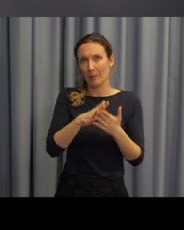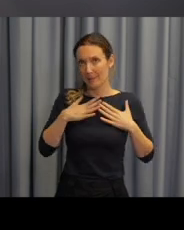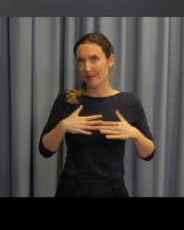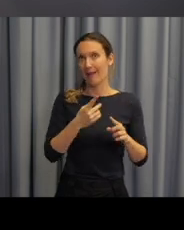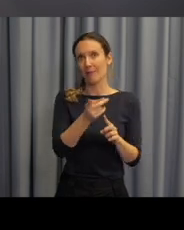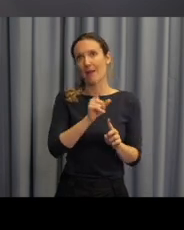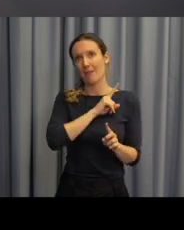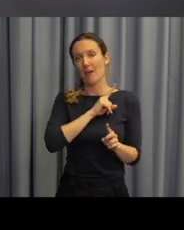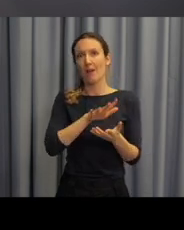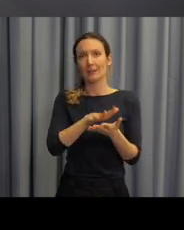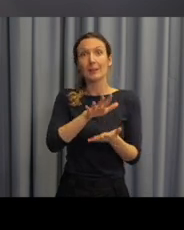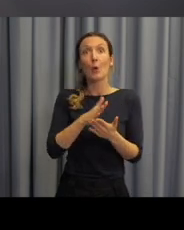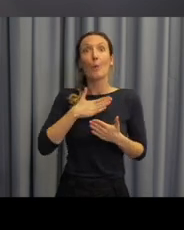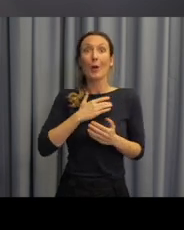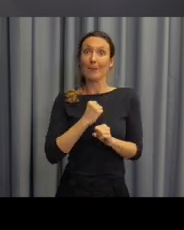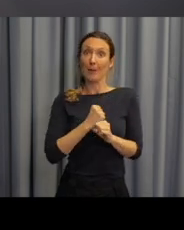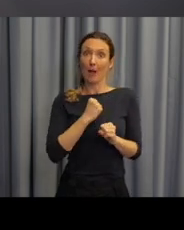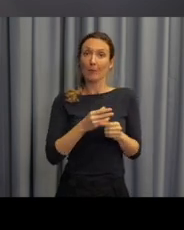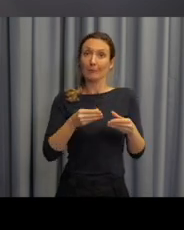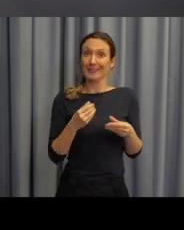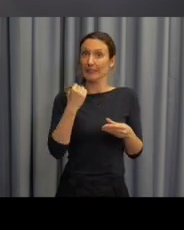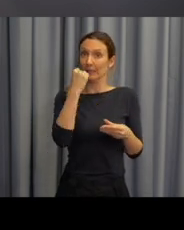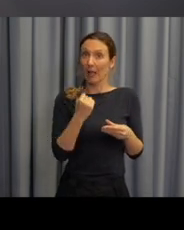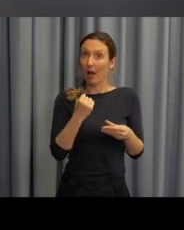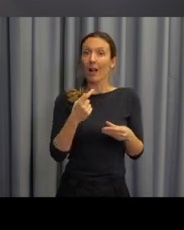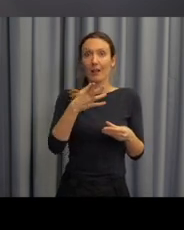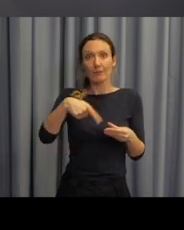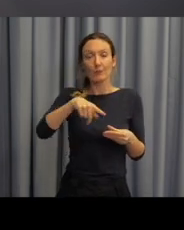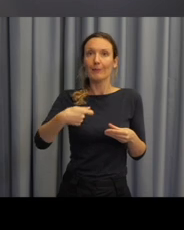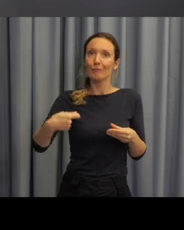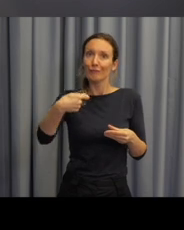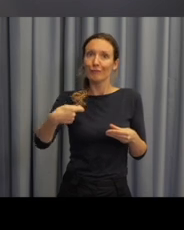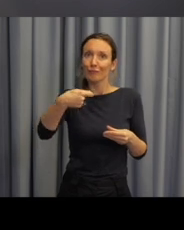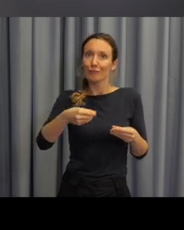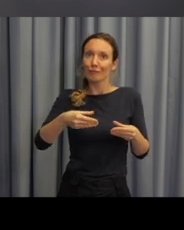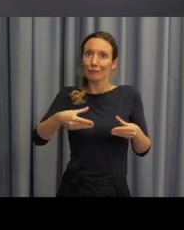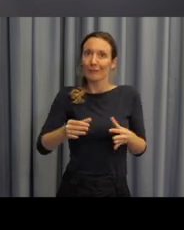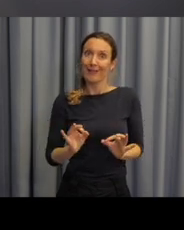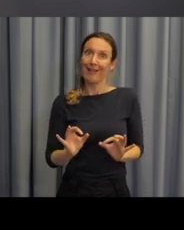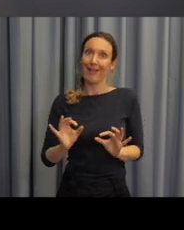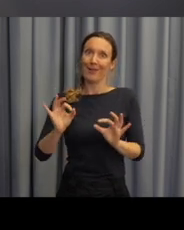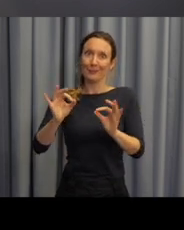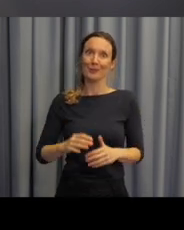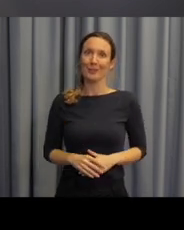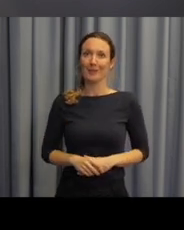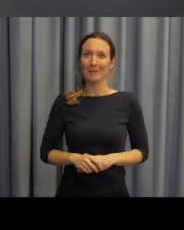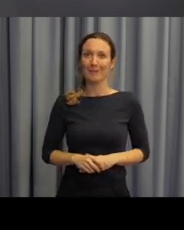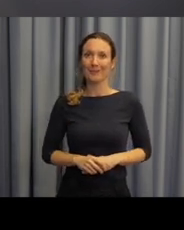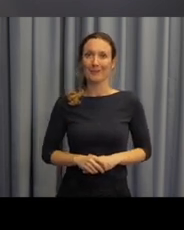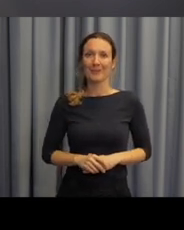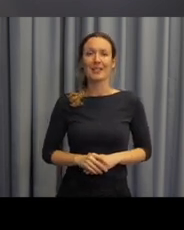materiály a další nadšenci, kteří budou naši dosavadní práci